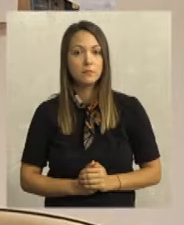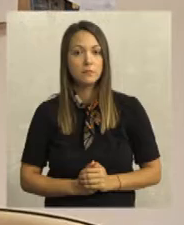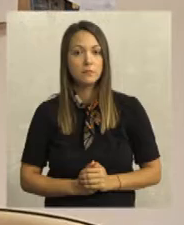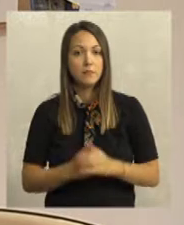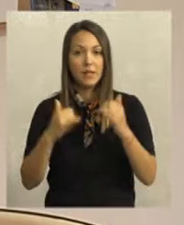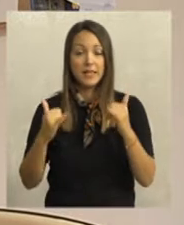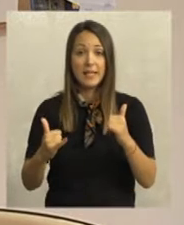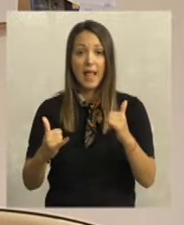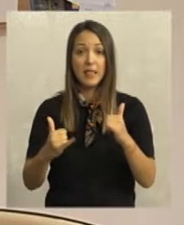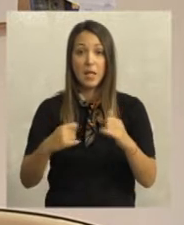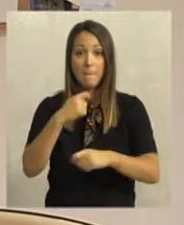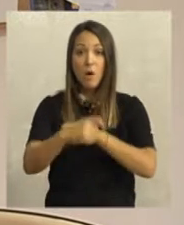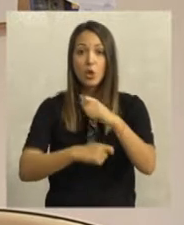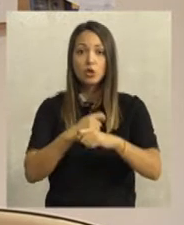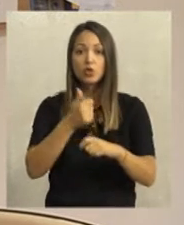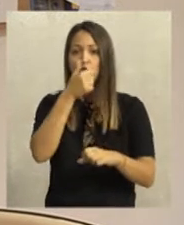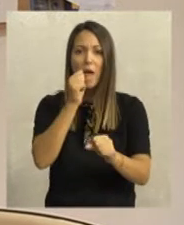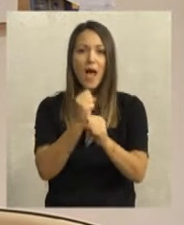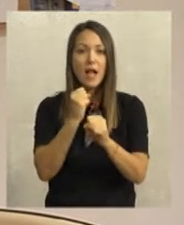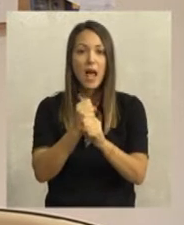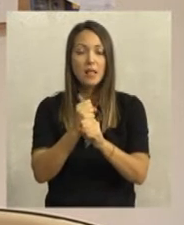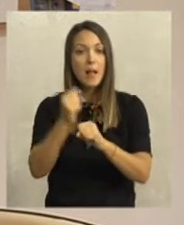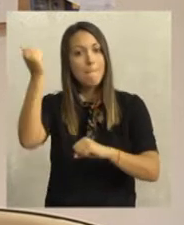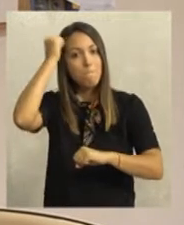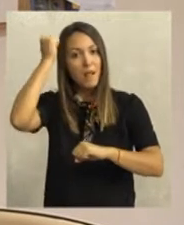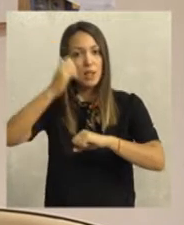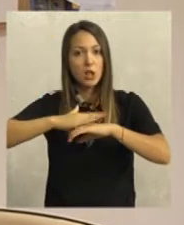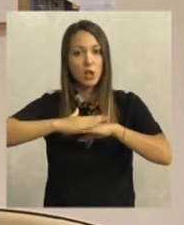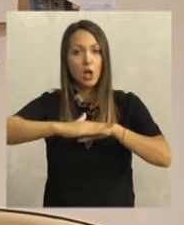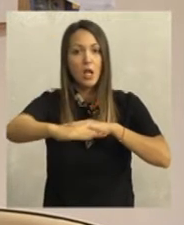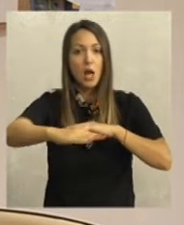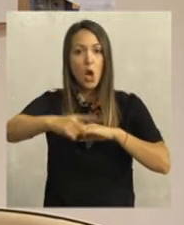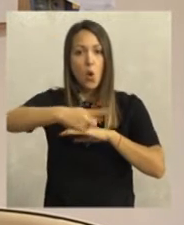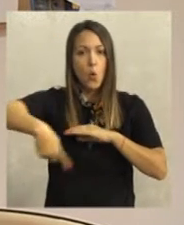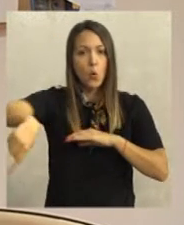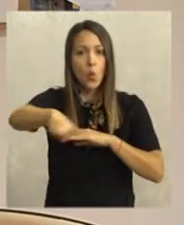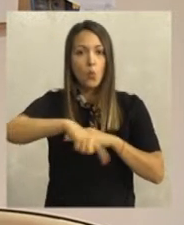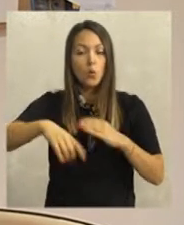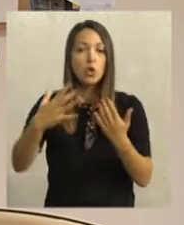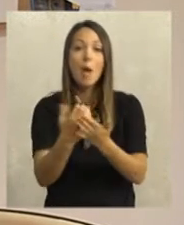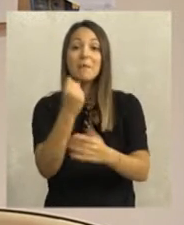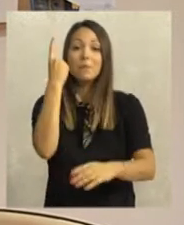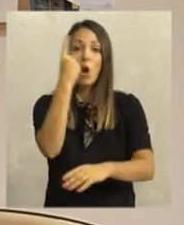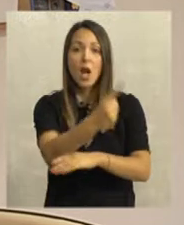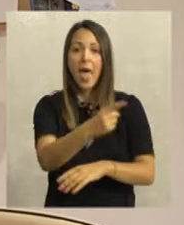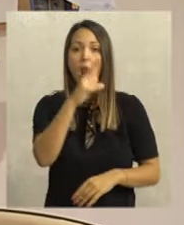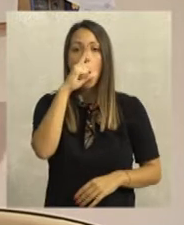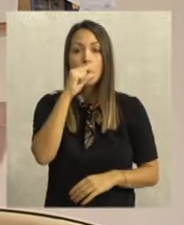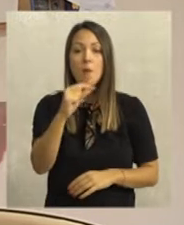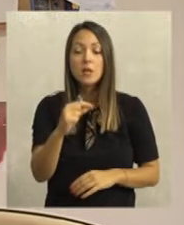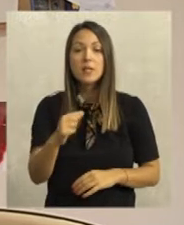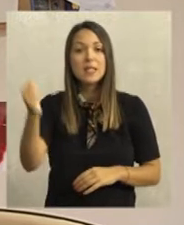Trenetno aktualni posluge koje obavljamo je betoniranje udarnih rupa. Dobili smo nalog od